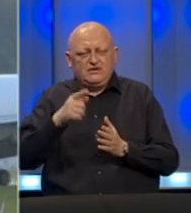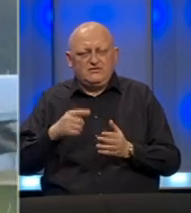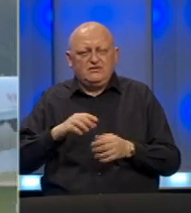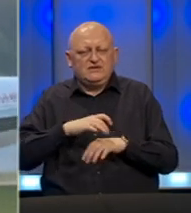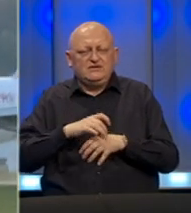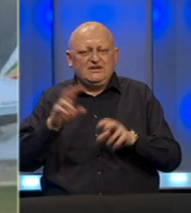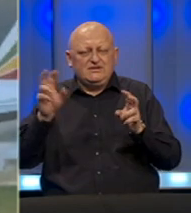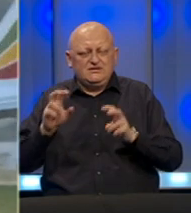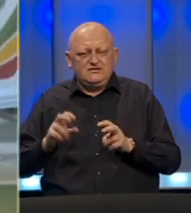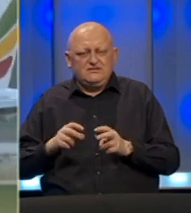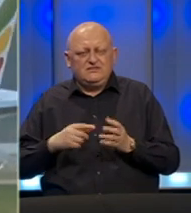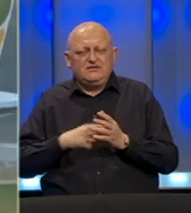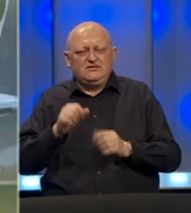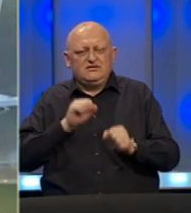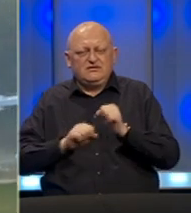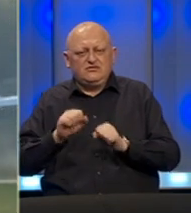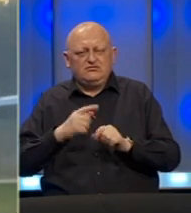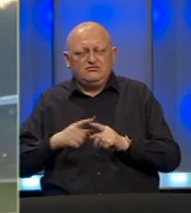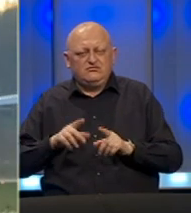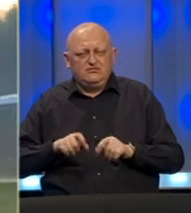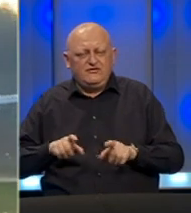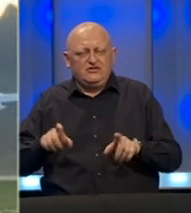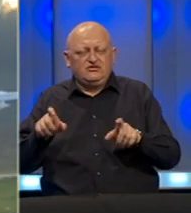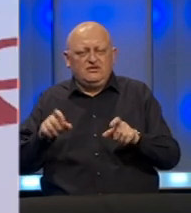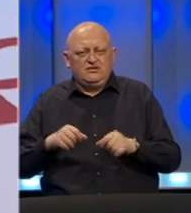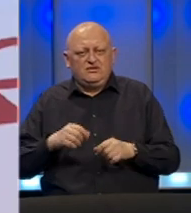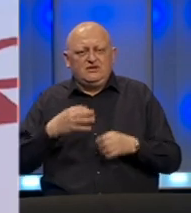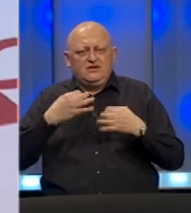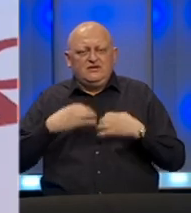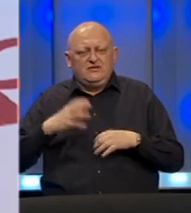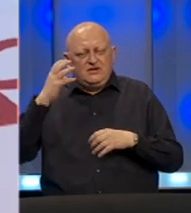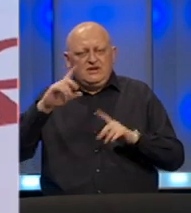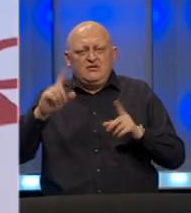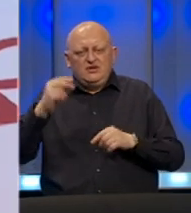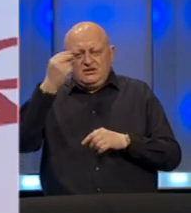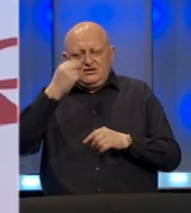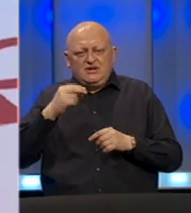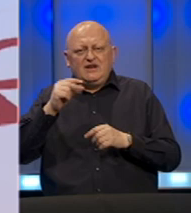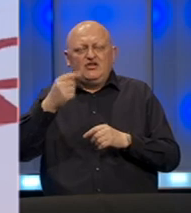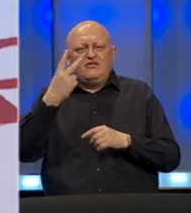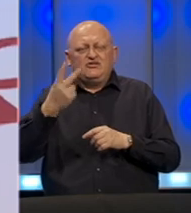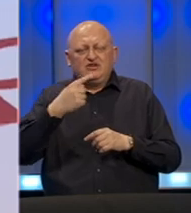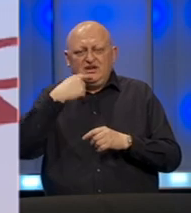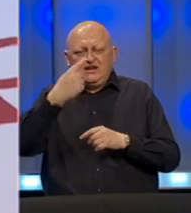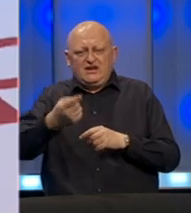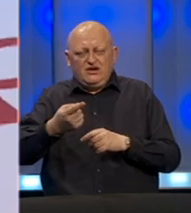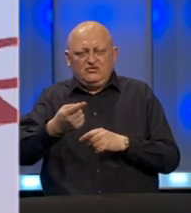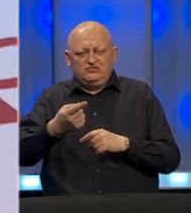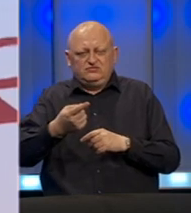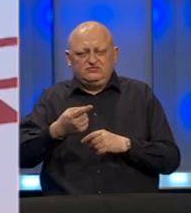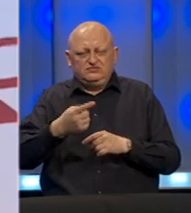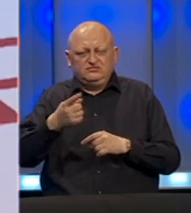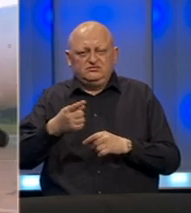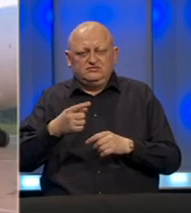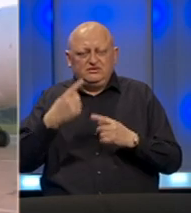zdravstveni sistem s ciljem sprečavanja širenja koronavirusa. Predsjednik Vlade Republike Srpske Radovan Višković rekao je da